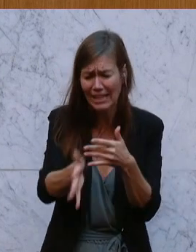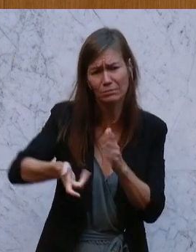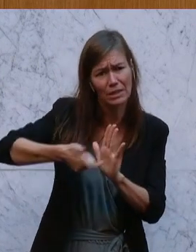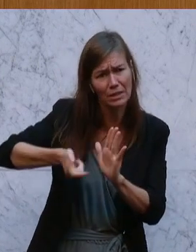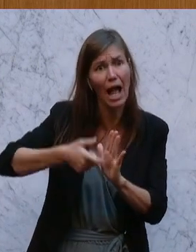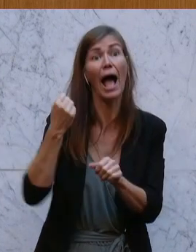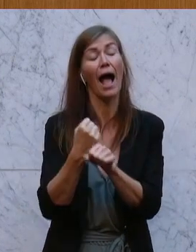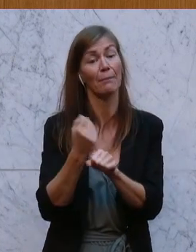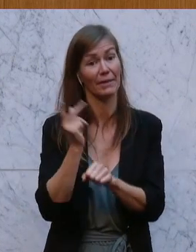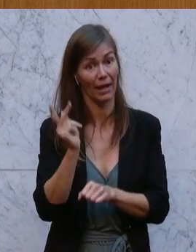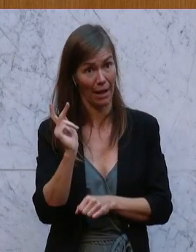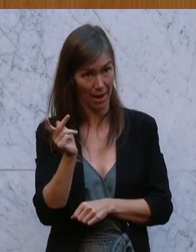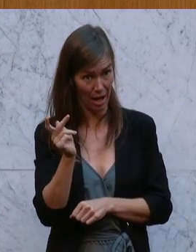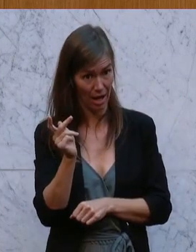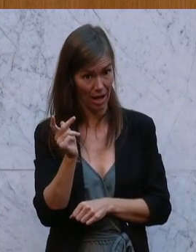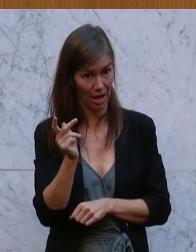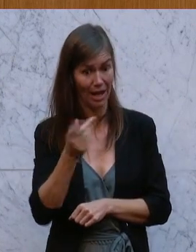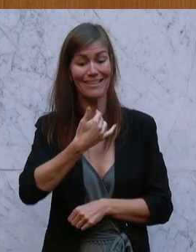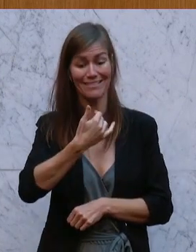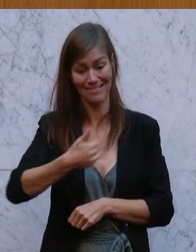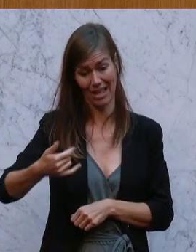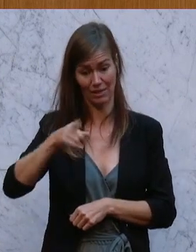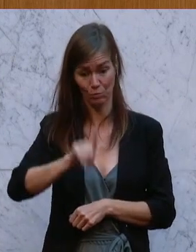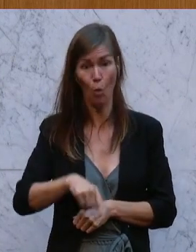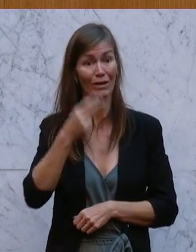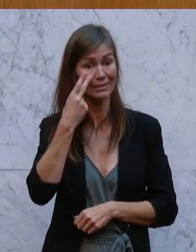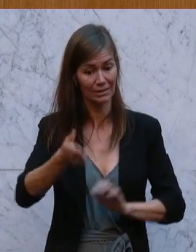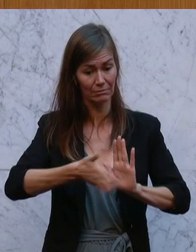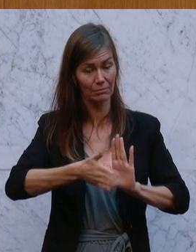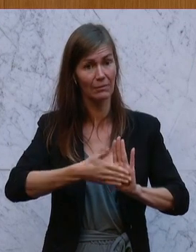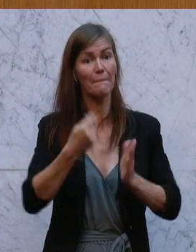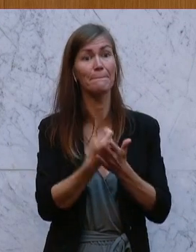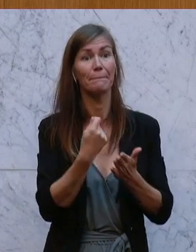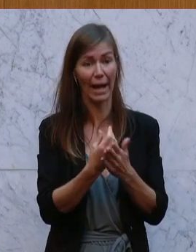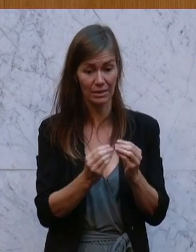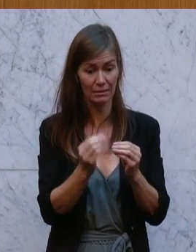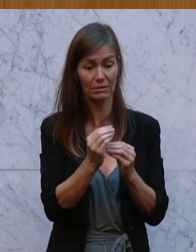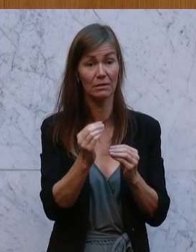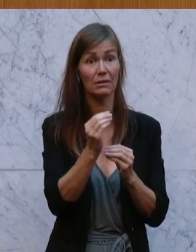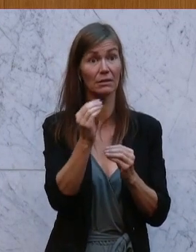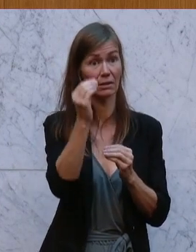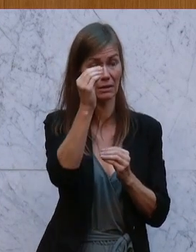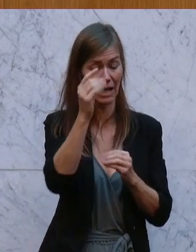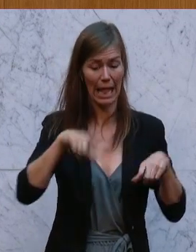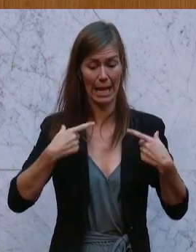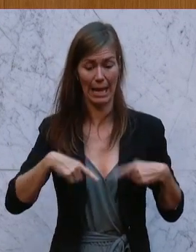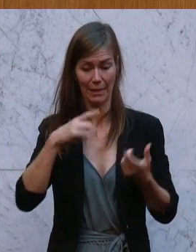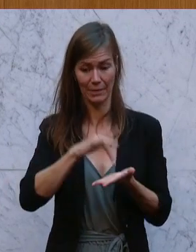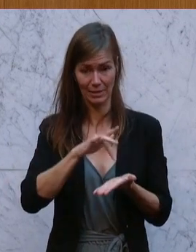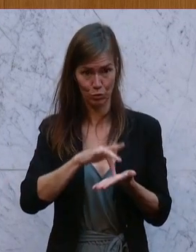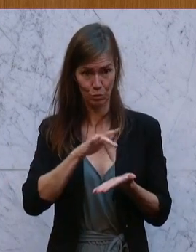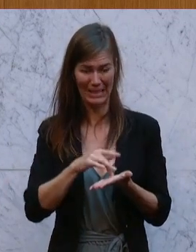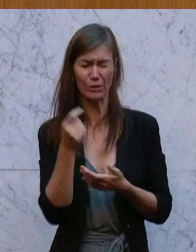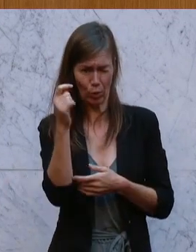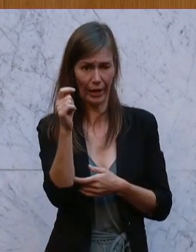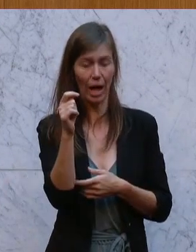Preise erhebt. Und deswegen haben wir ja auch die Übersicht, was hier passiert ist. Nämlich, dass die hochpreisigen Lebensmittel um drei bis